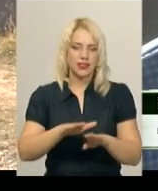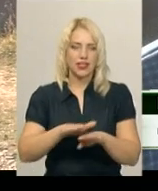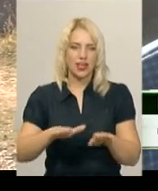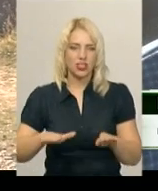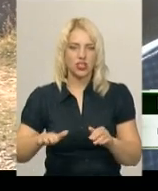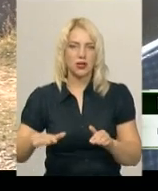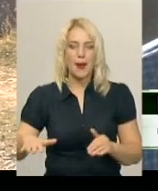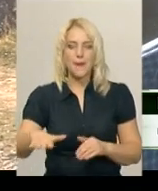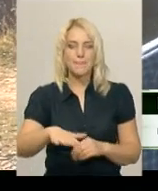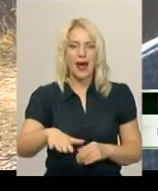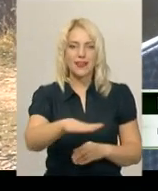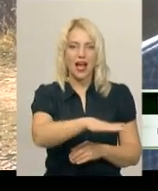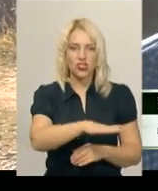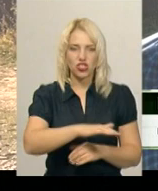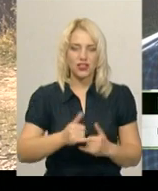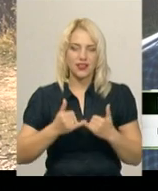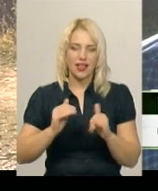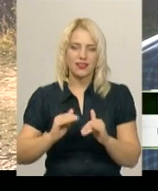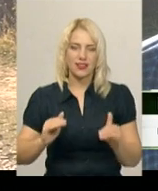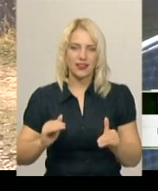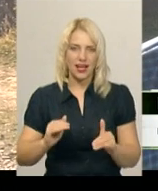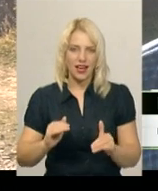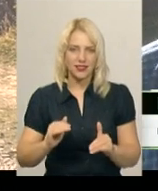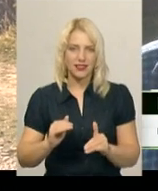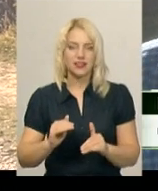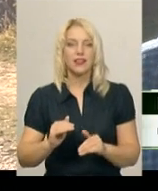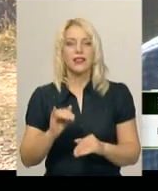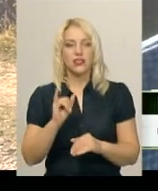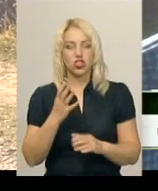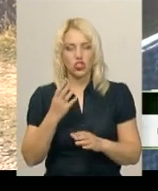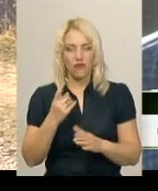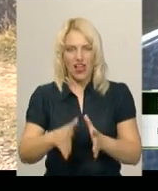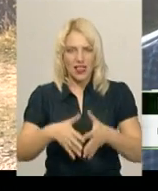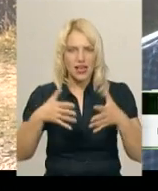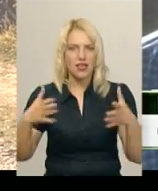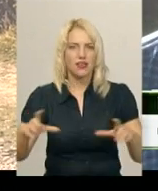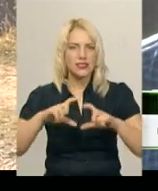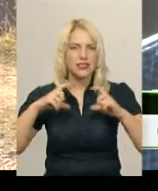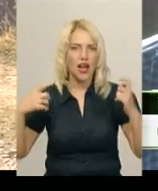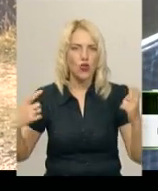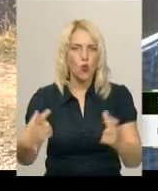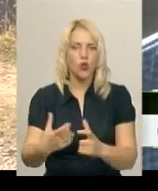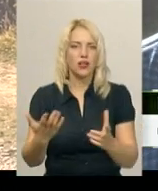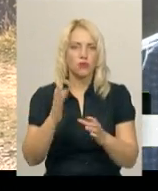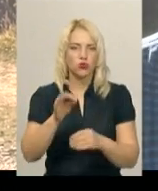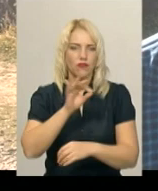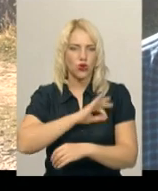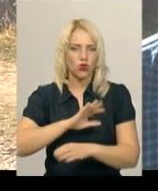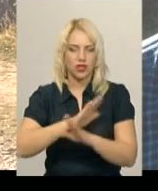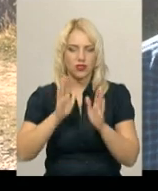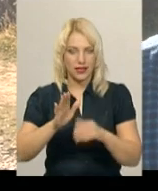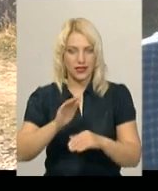майданчики для дітей дошкільного віку і великий стадіон, який буде використовуватись не тільки